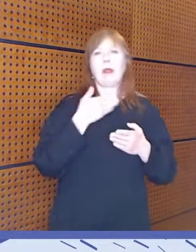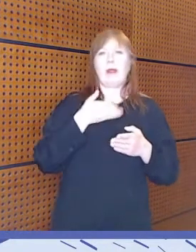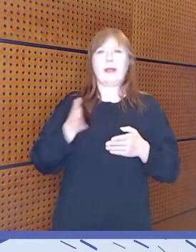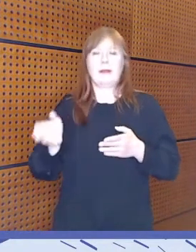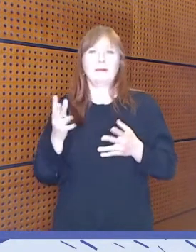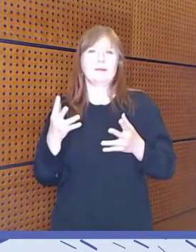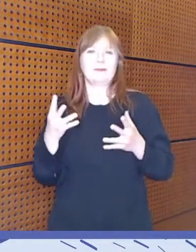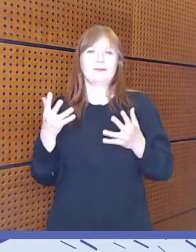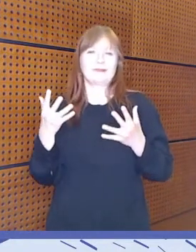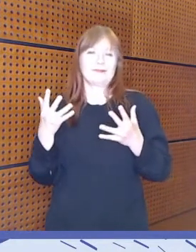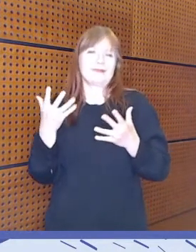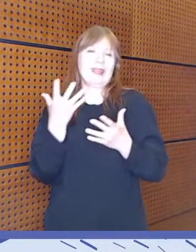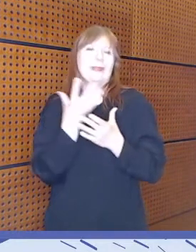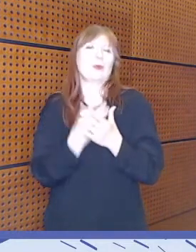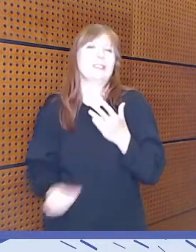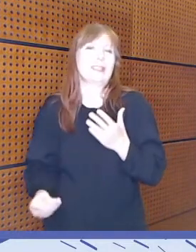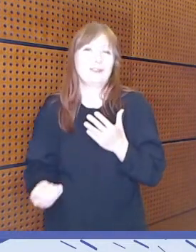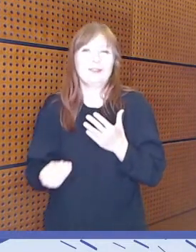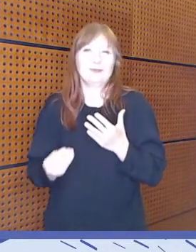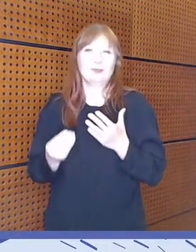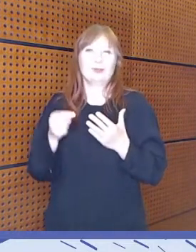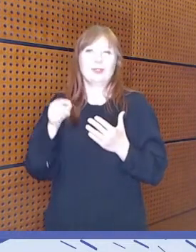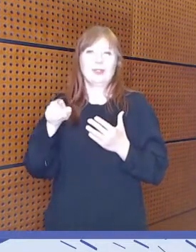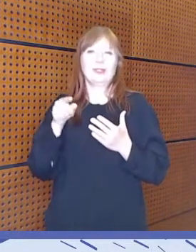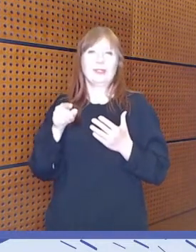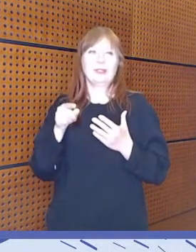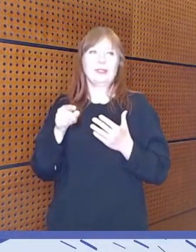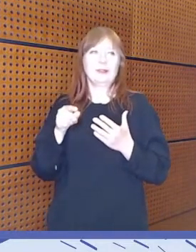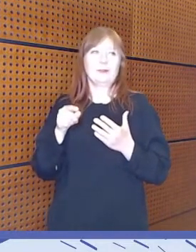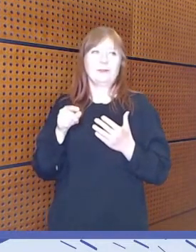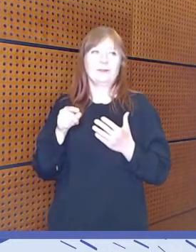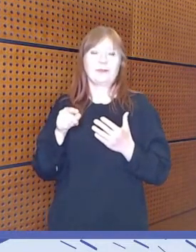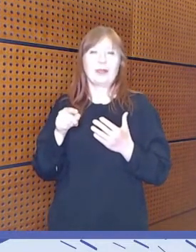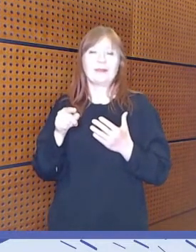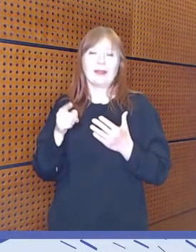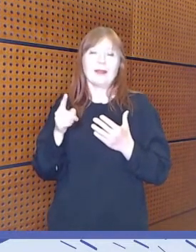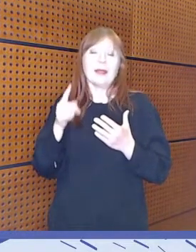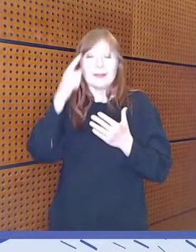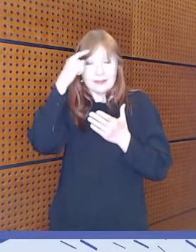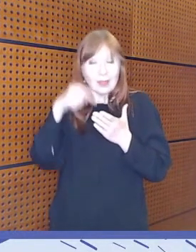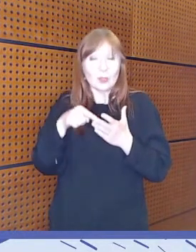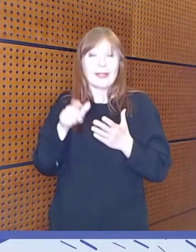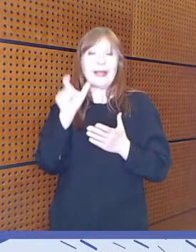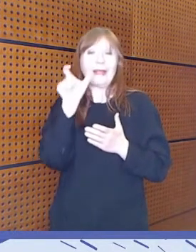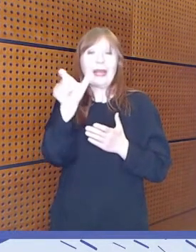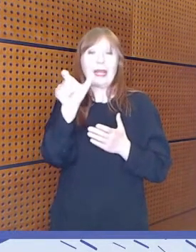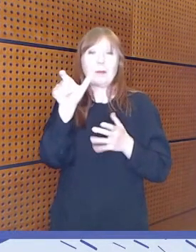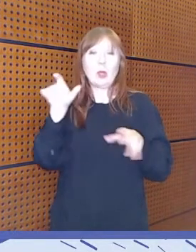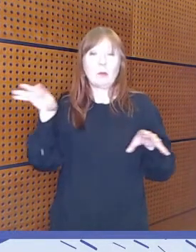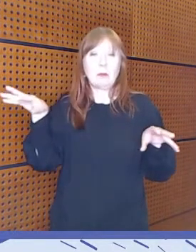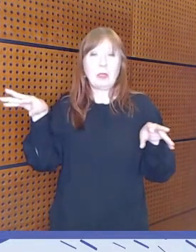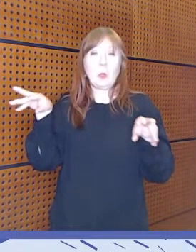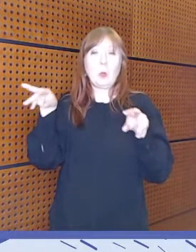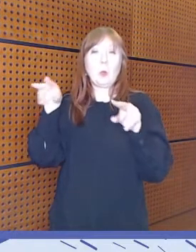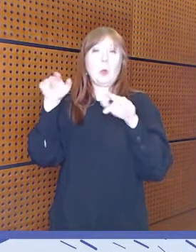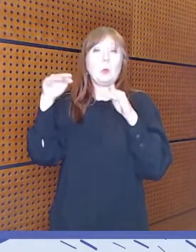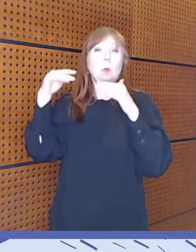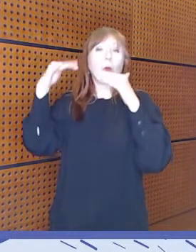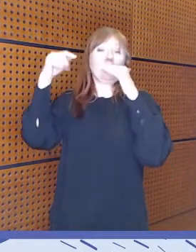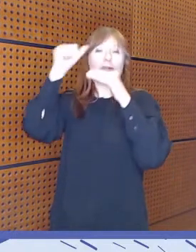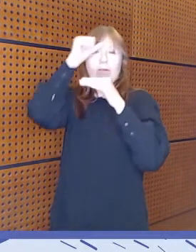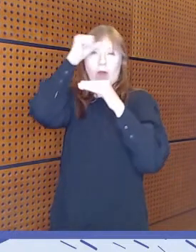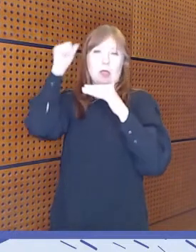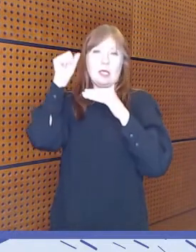tämä on todella just tosi korkealla tasolla tämä termi, niin vähän vaikea käsitellä. Mutta